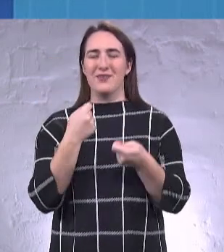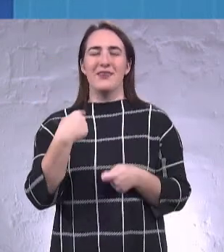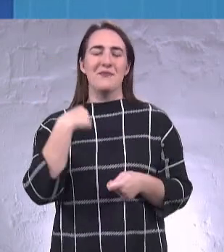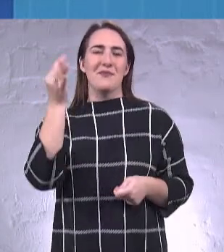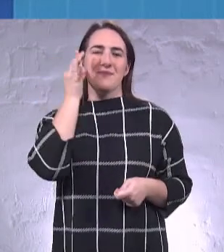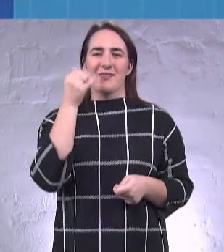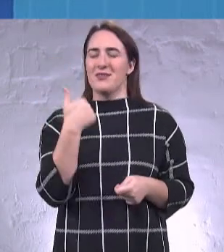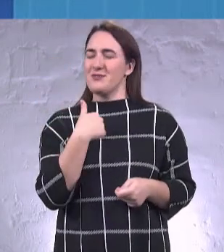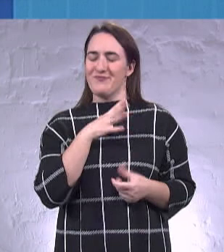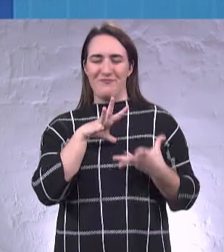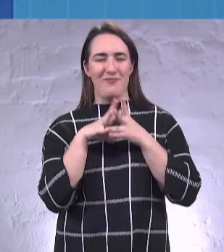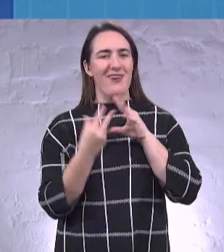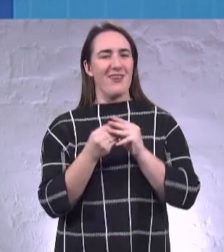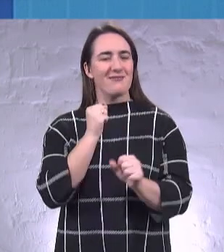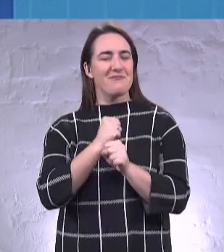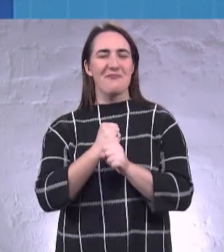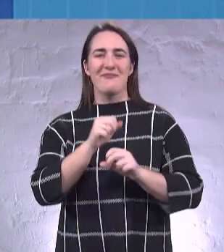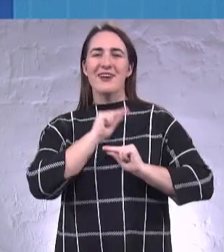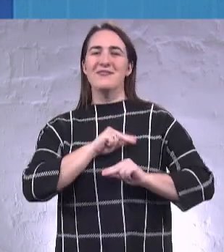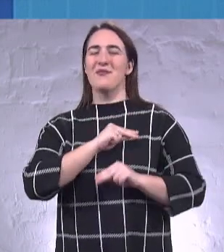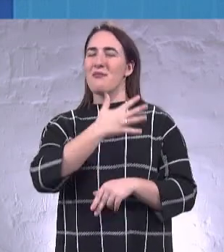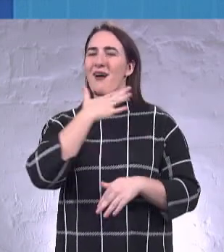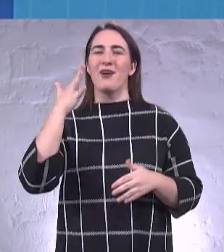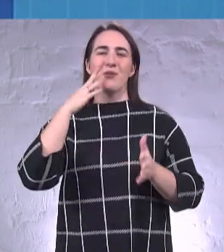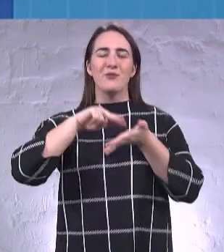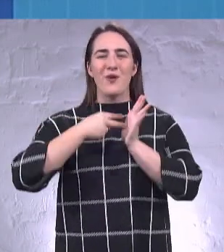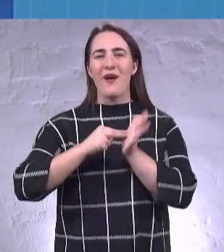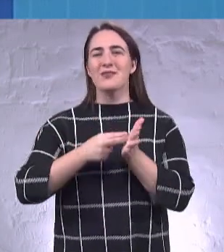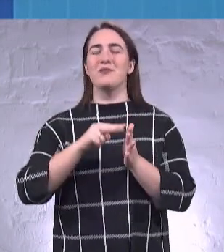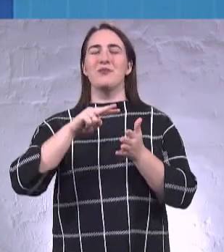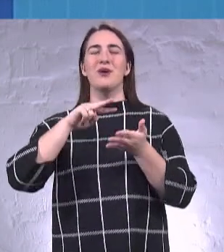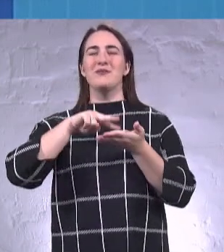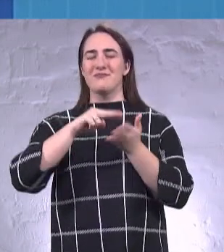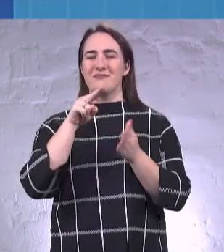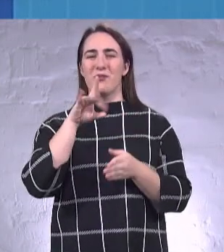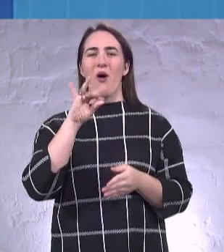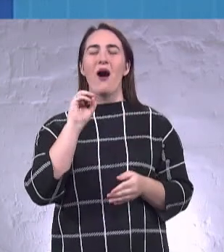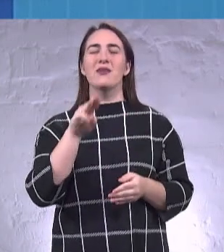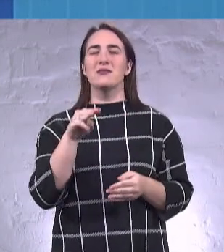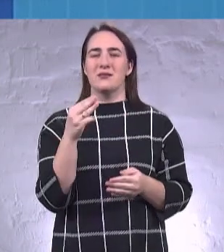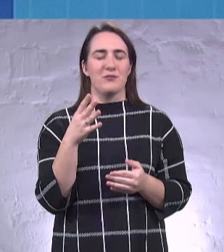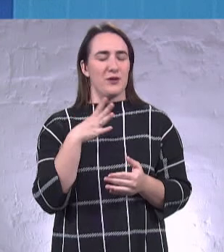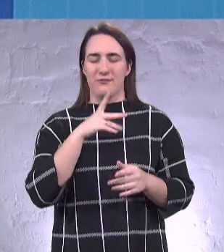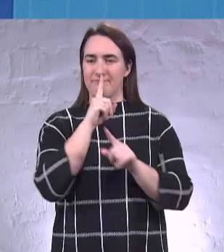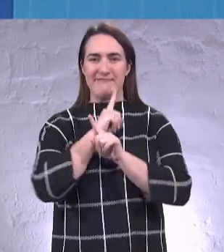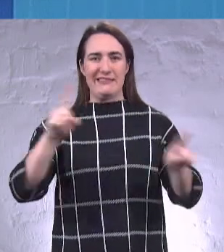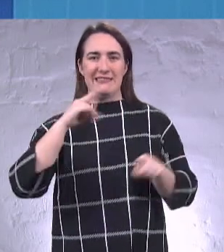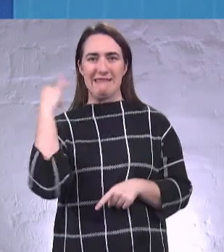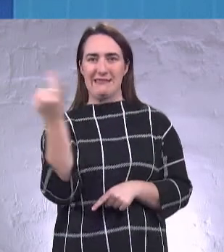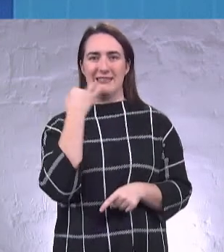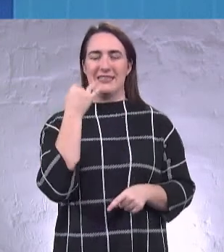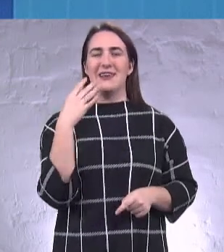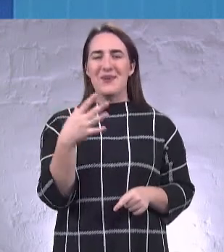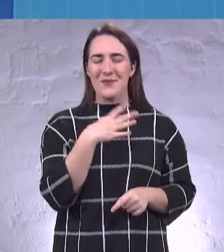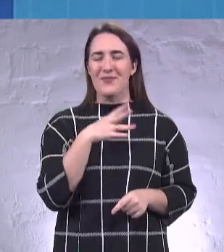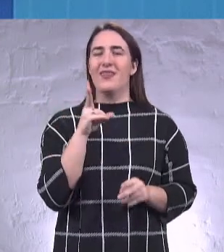плідно ми працювали по багатьом проєктам. Там проєкти такі резонансні навіть були. І не